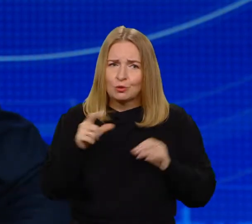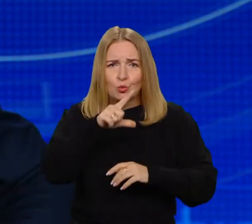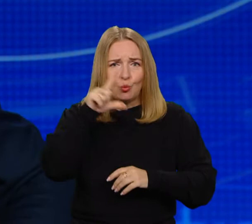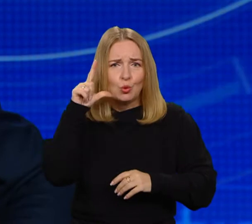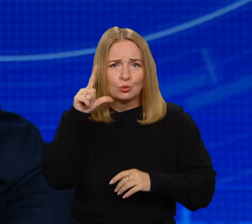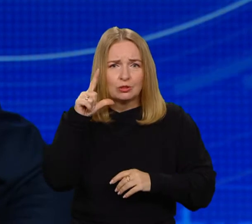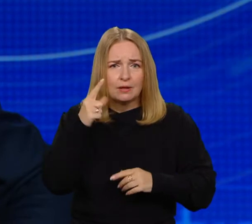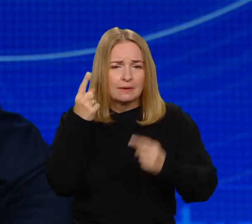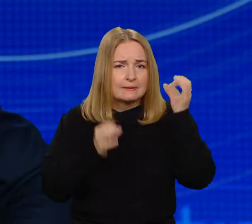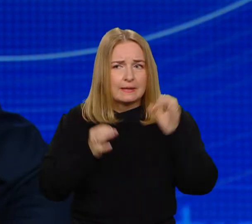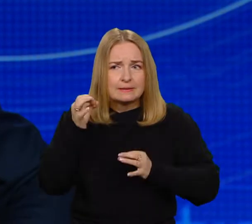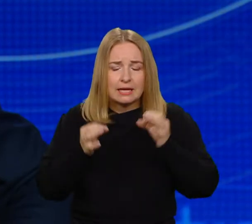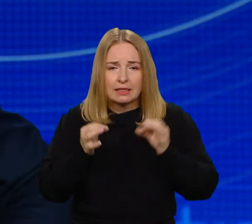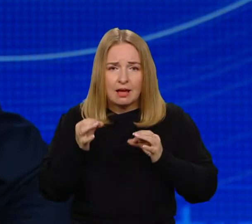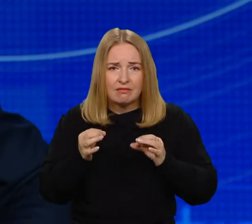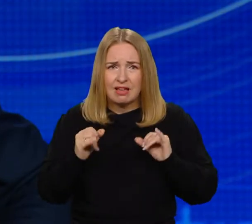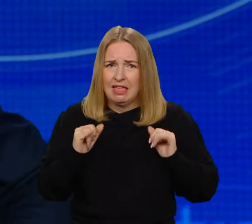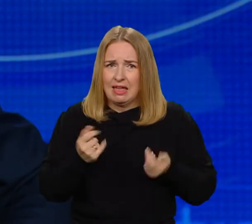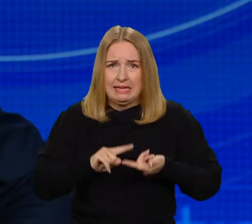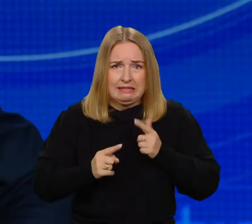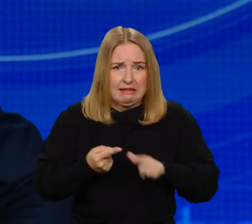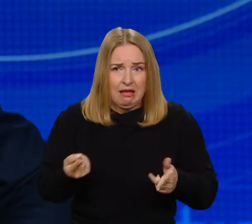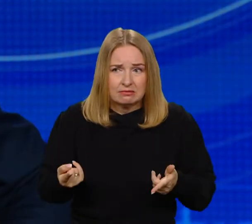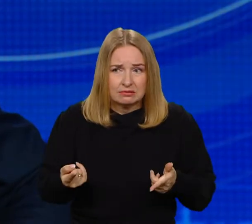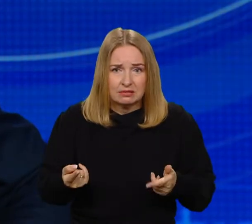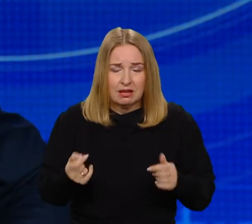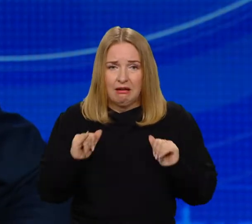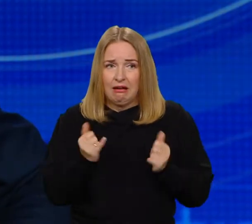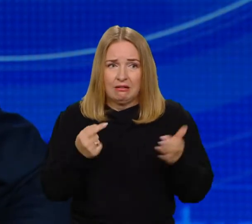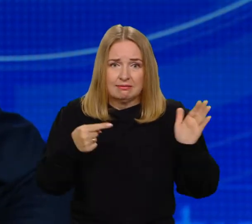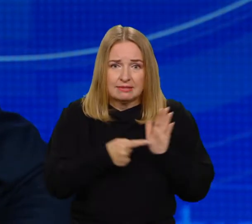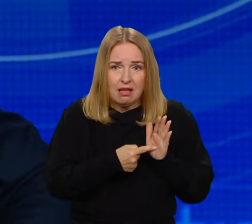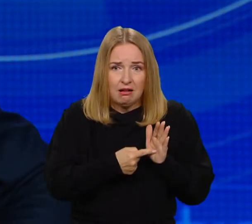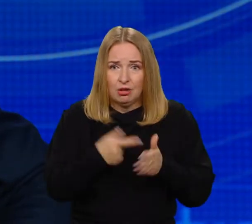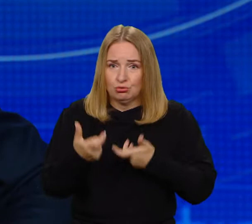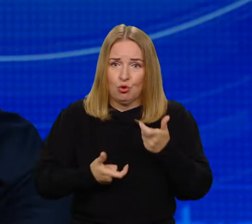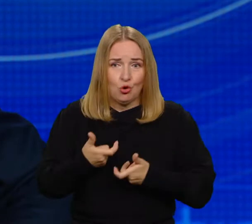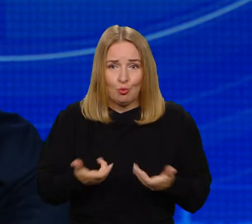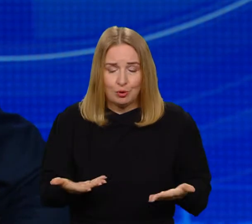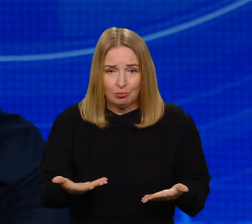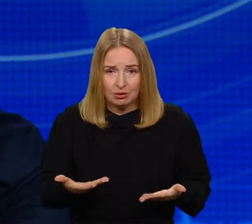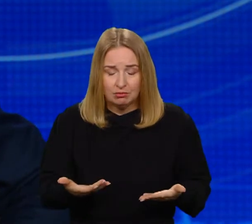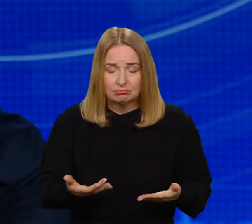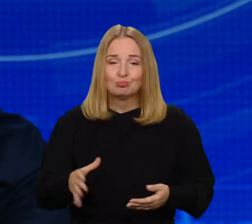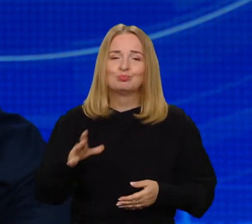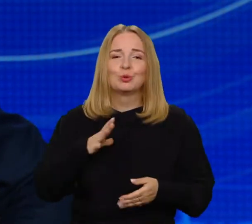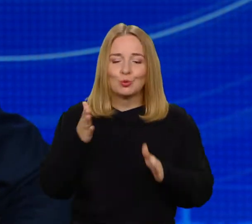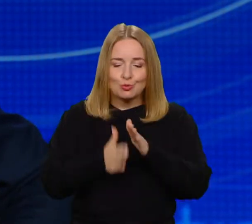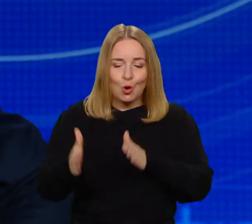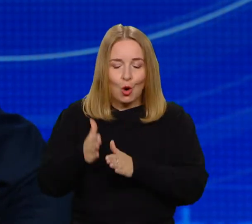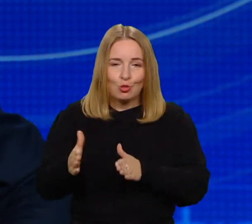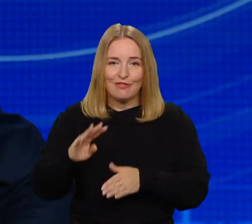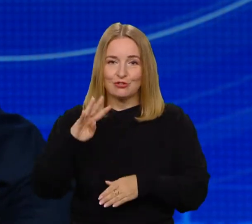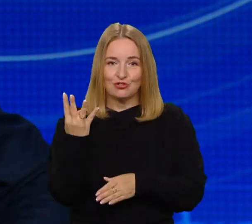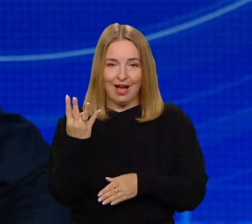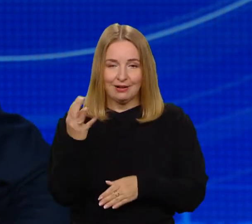Najgłębsze pytania o sens, istotę i cel tego, co robimy. Kiedy przygotowywaliśmy IV Kongres